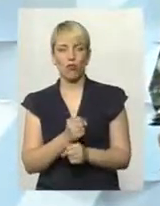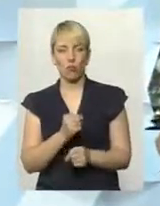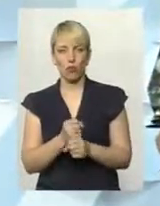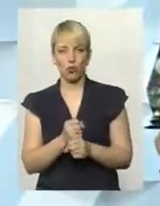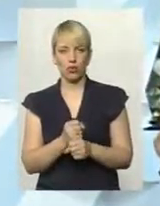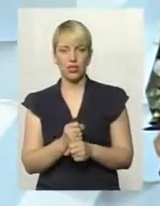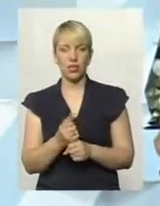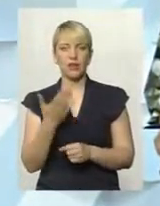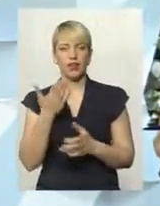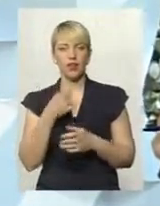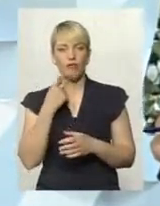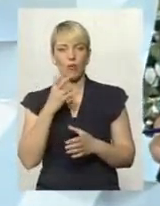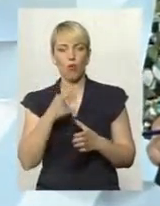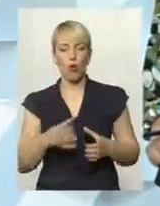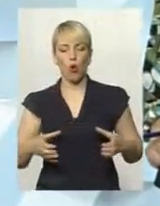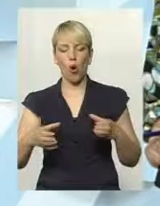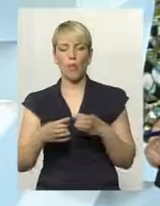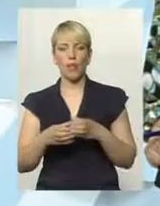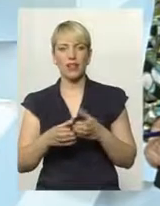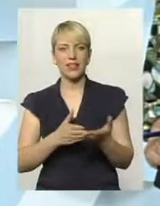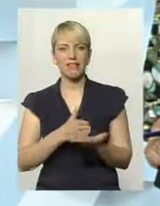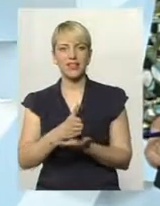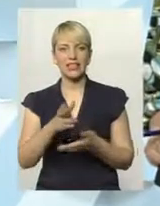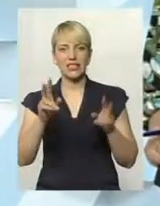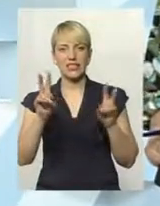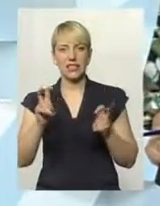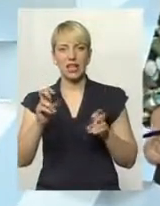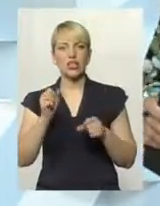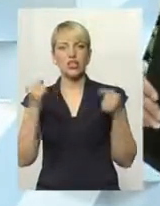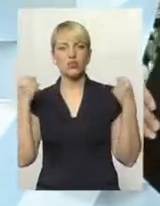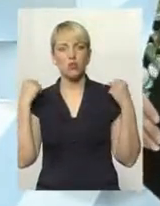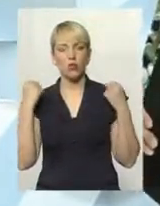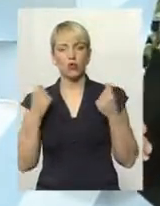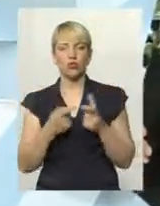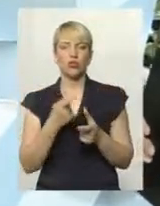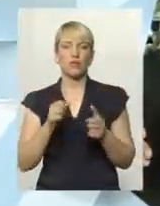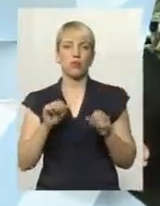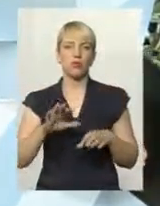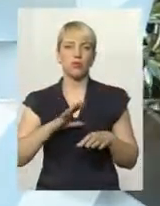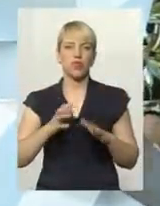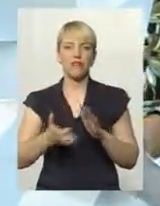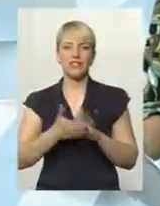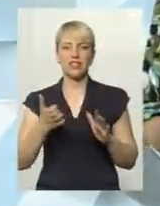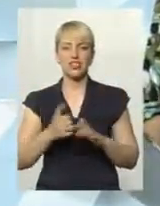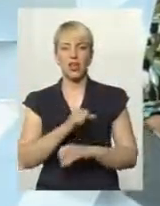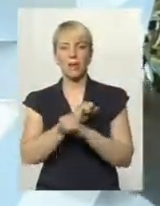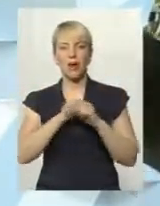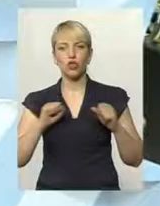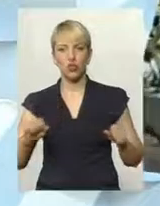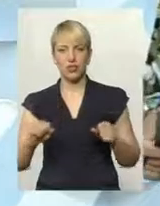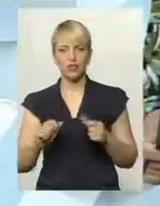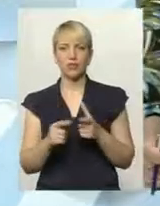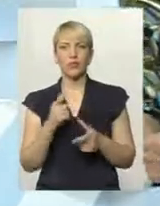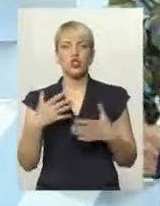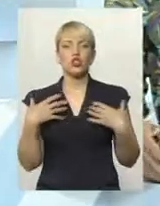про команді види спорту, не вистачає, не знаю, патріотизму, здорової